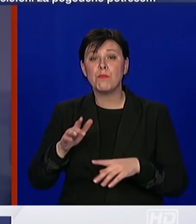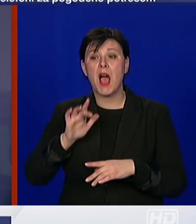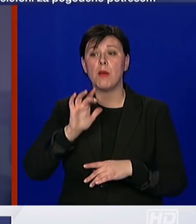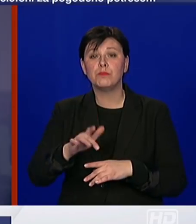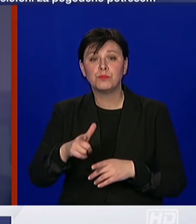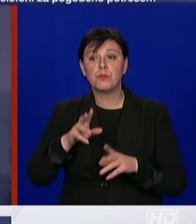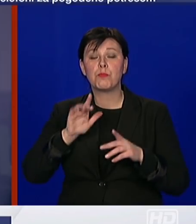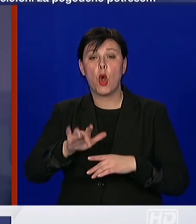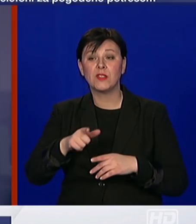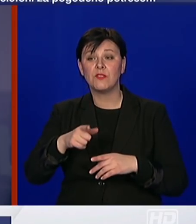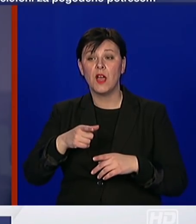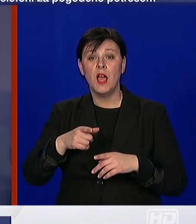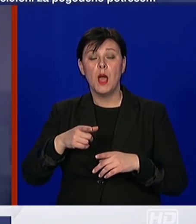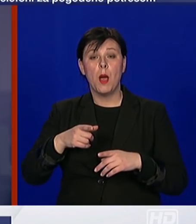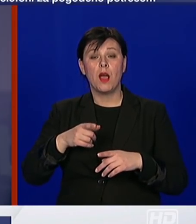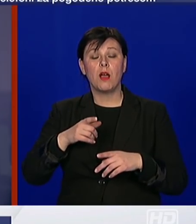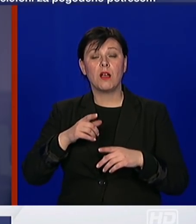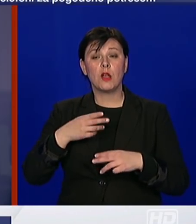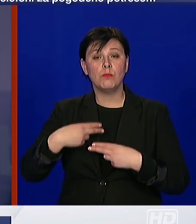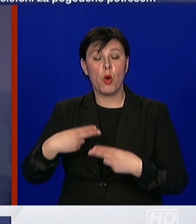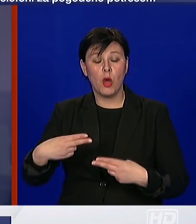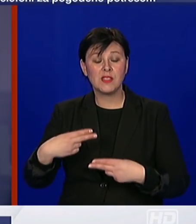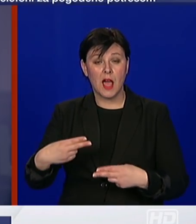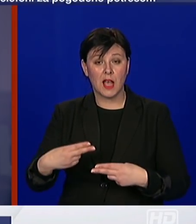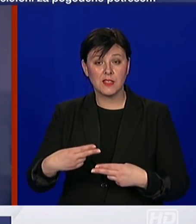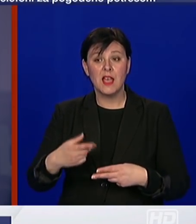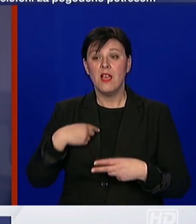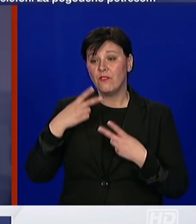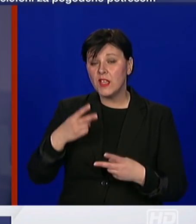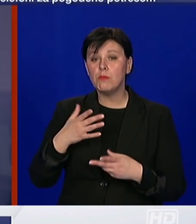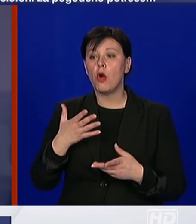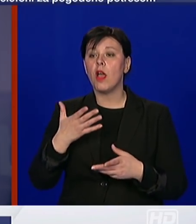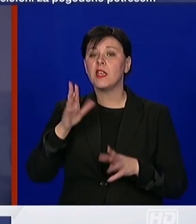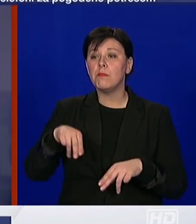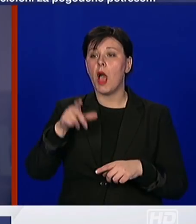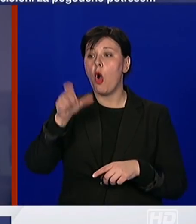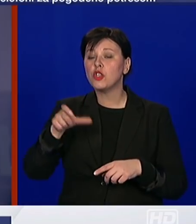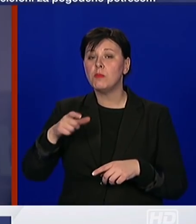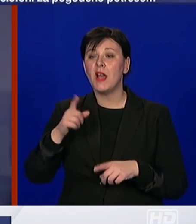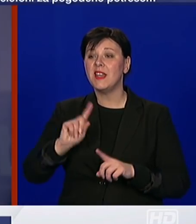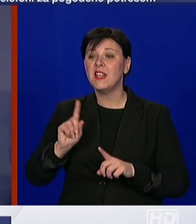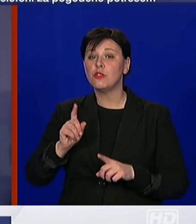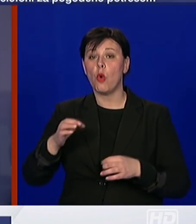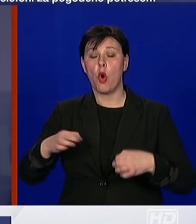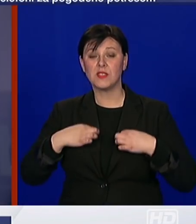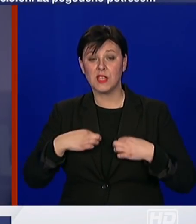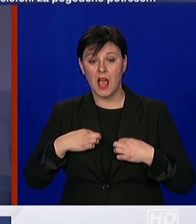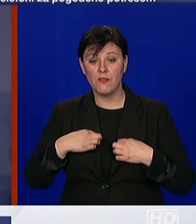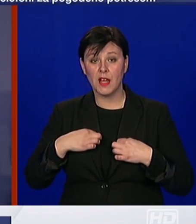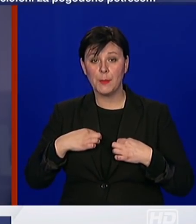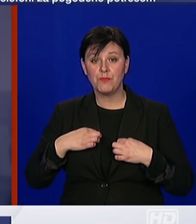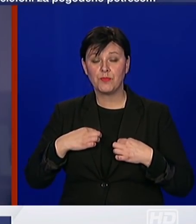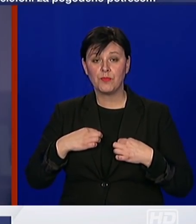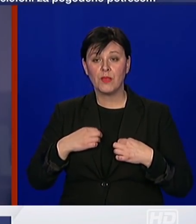iz čega bi mogli zaključiti koliko imamo onda osoba koje nisu preboljele bolest, a imaju zaštitu, imaju antitijela, dakle to su bili ovi